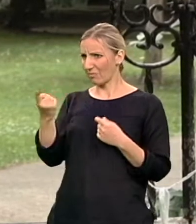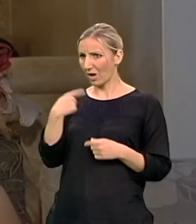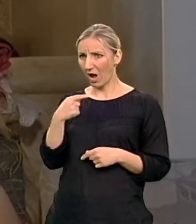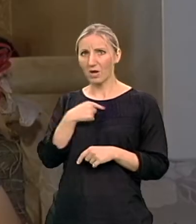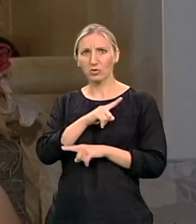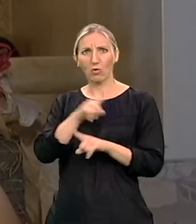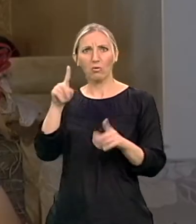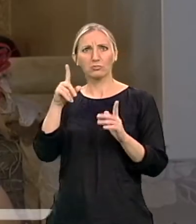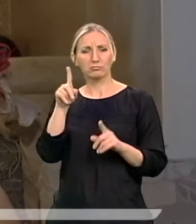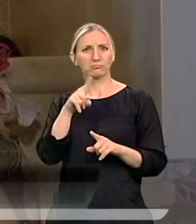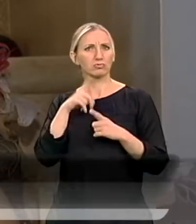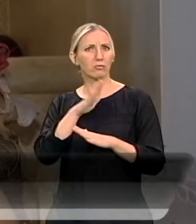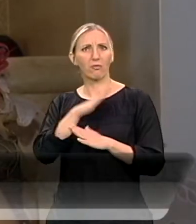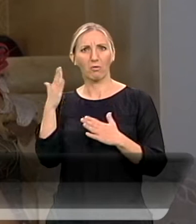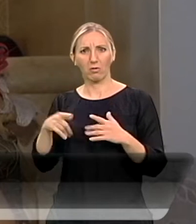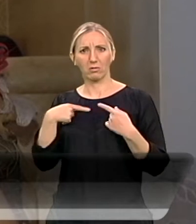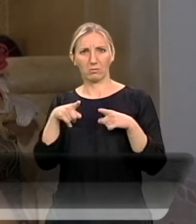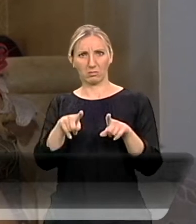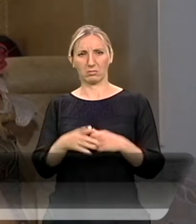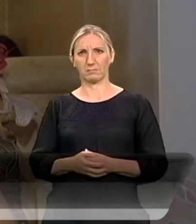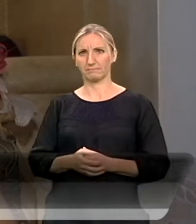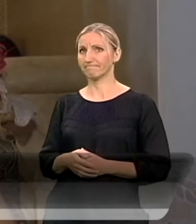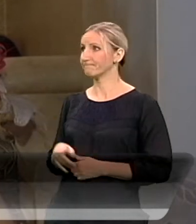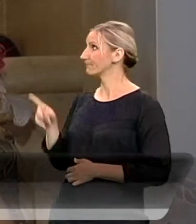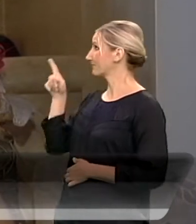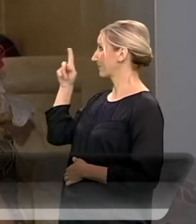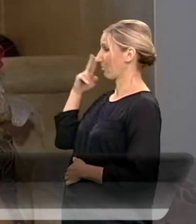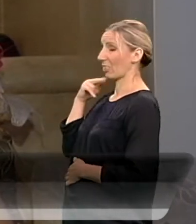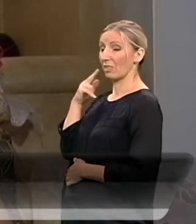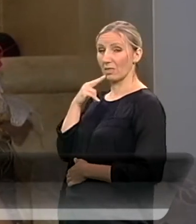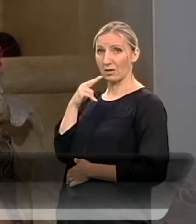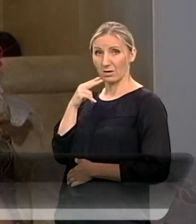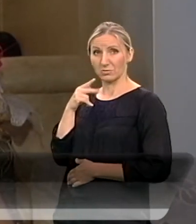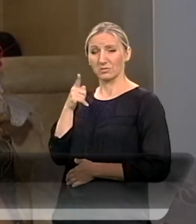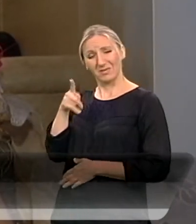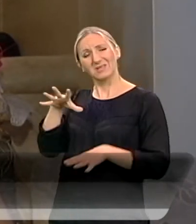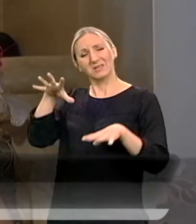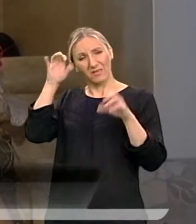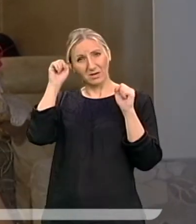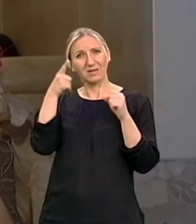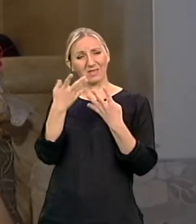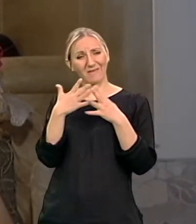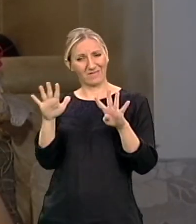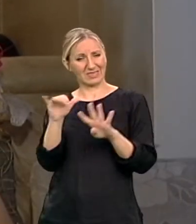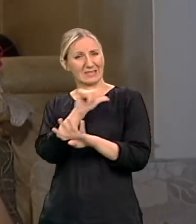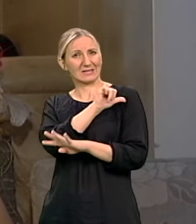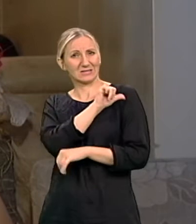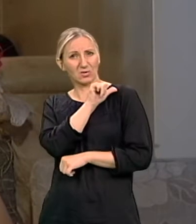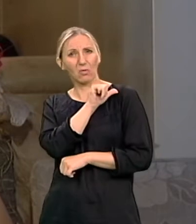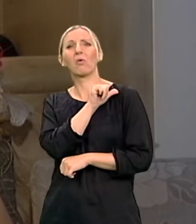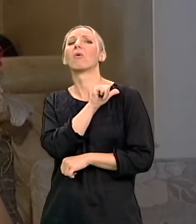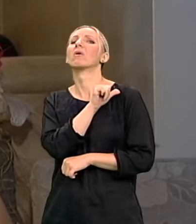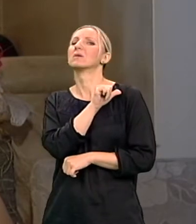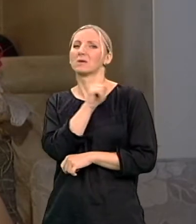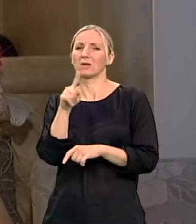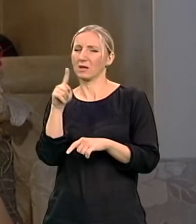U tom momentu kada vi imate ni 19 godina falsički, nijam jasno